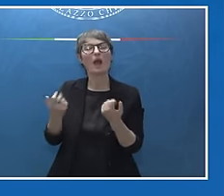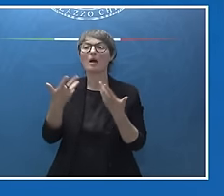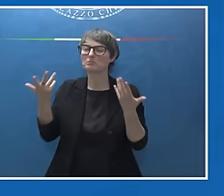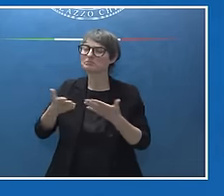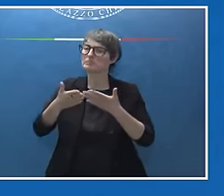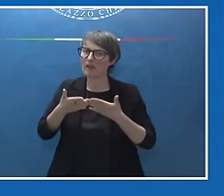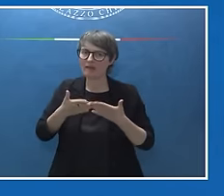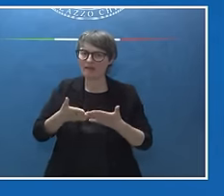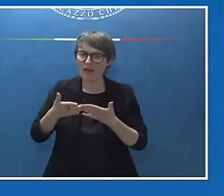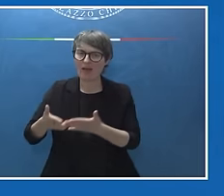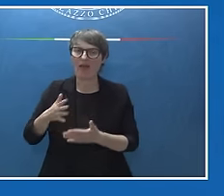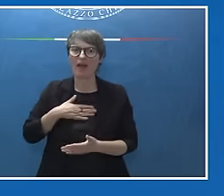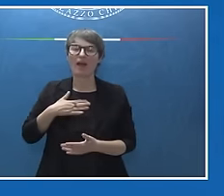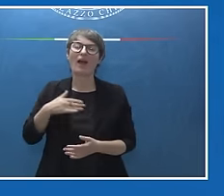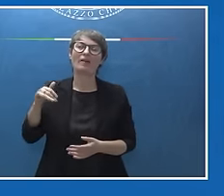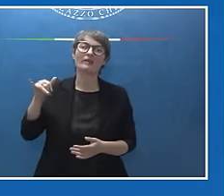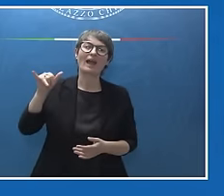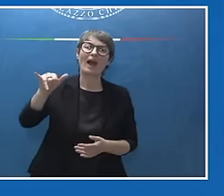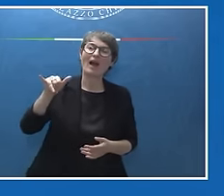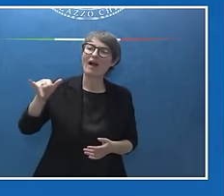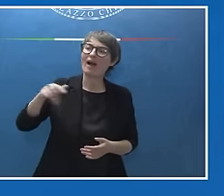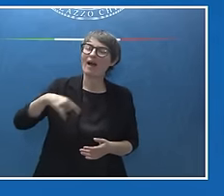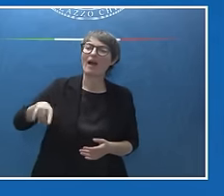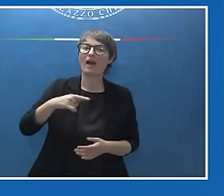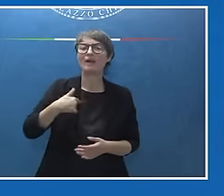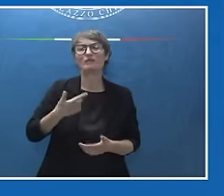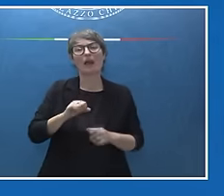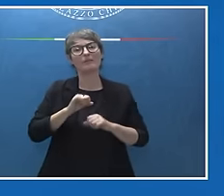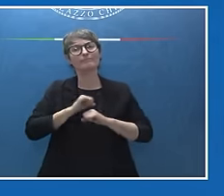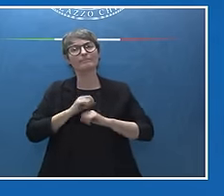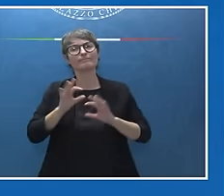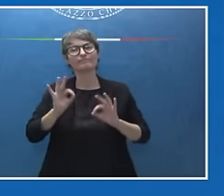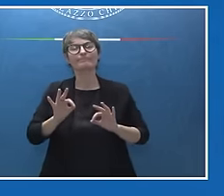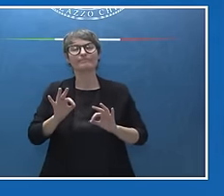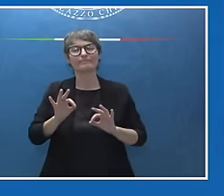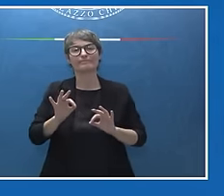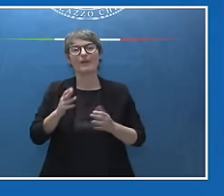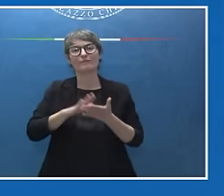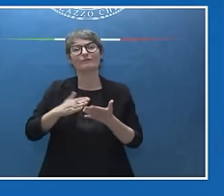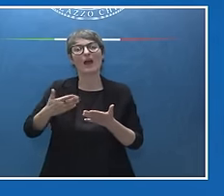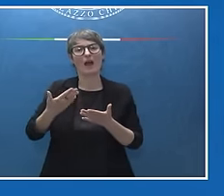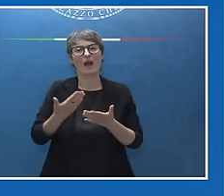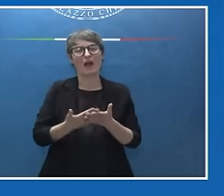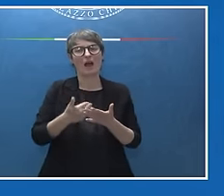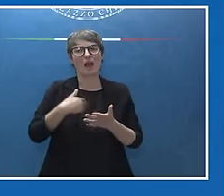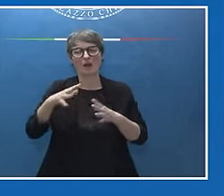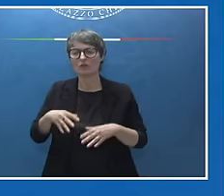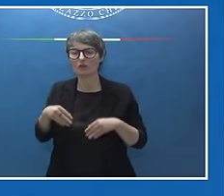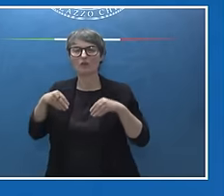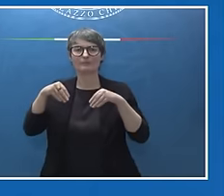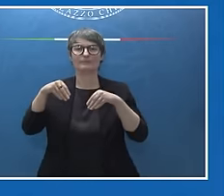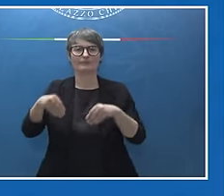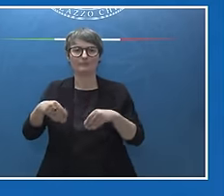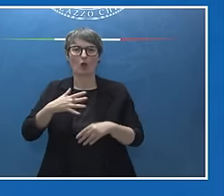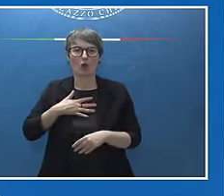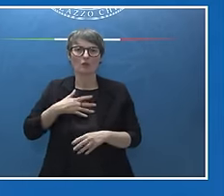nostri aerei. Crediamo, ovviamente, che sia molto prezioso e sempre più strategico la nostra presenza, la presenza dei paesi del G7